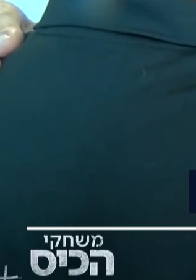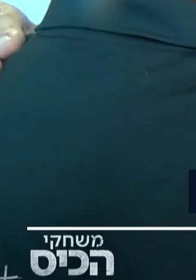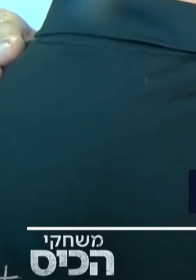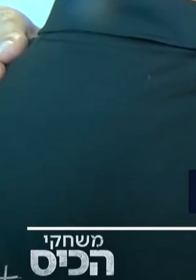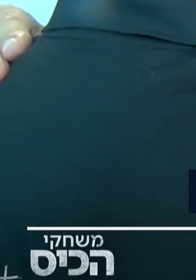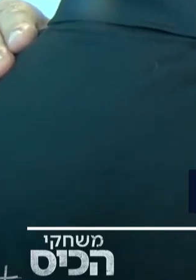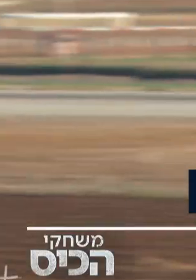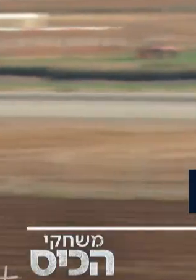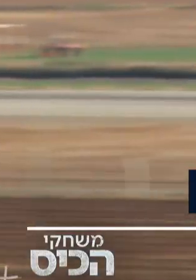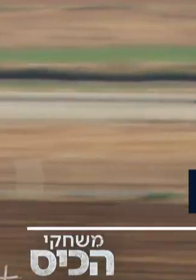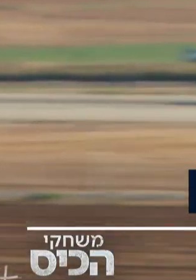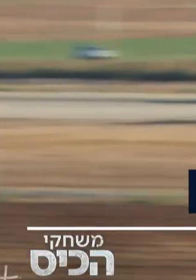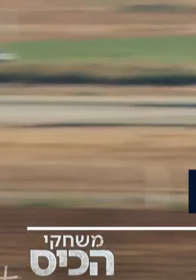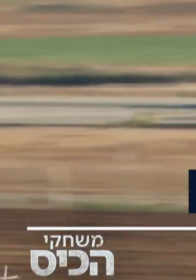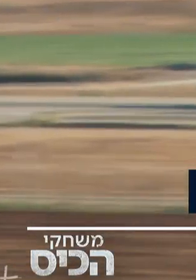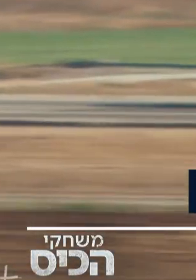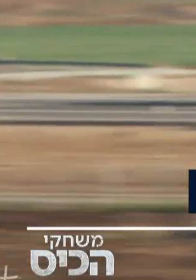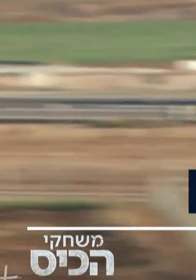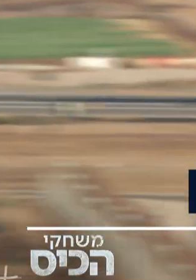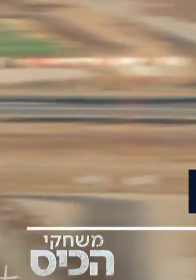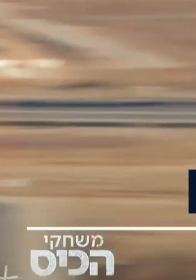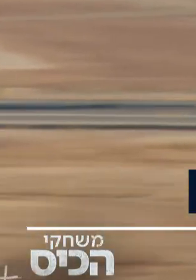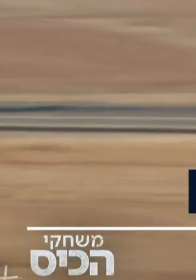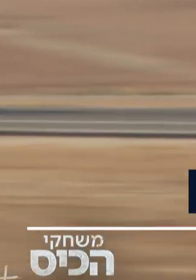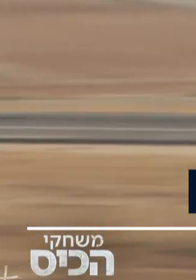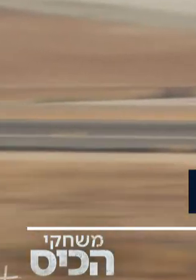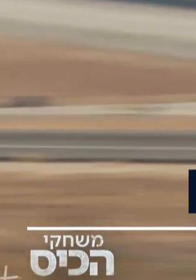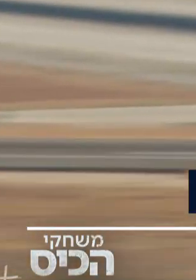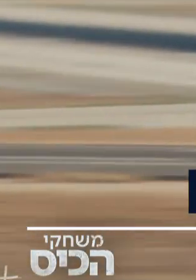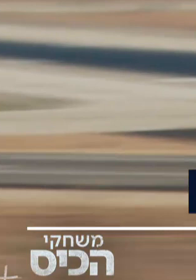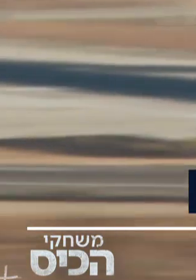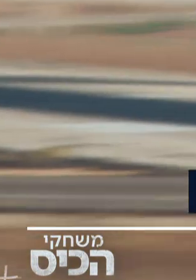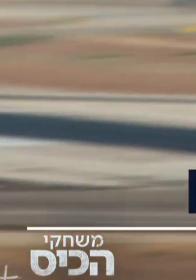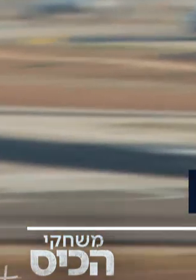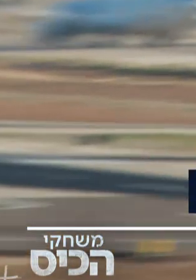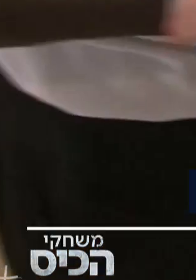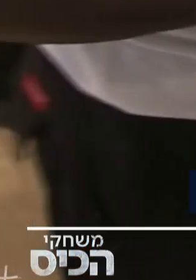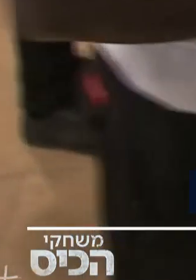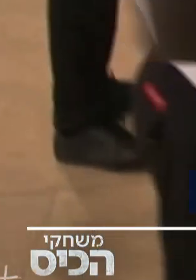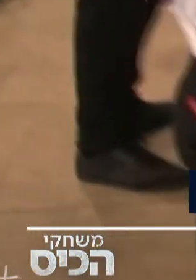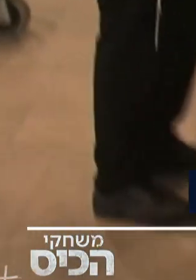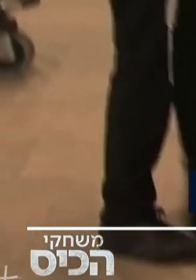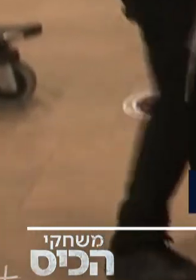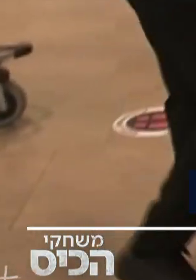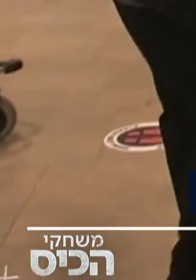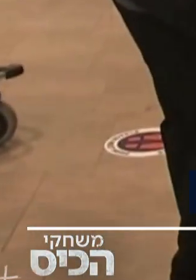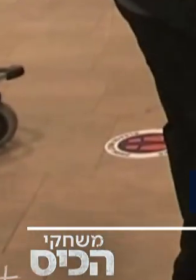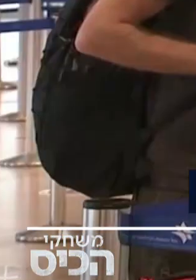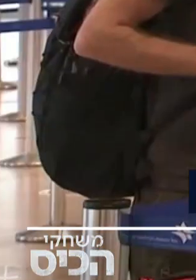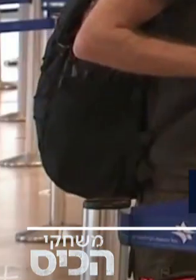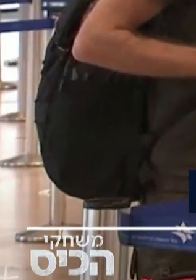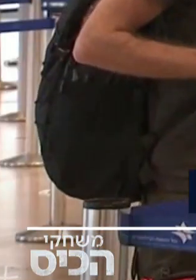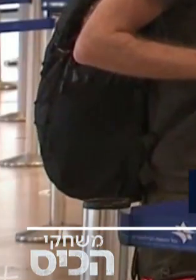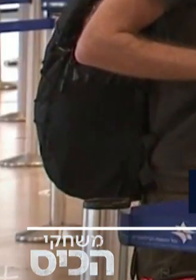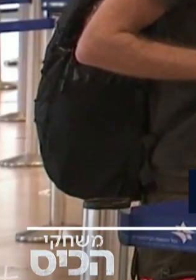ההחלטה עומד בין היתר גם הלחץ של חברות התעופה, שסיפרו שאלפי ישראלים קנו כרטיסי טיסה לארבעת הימים הקרובים, מתוך הבנה שהסגר